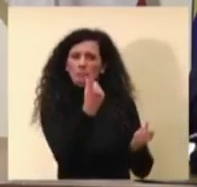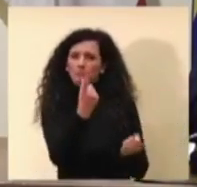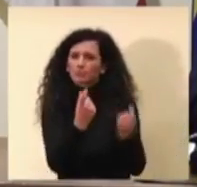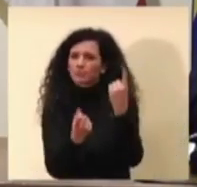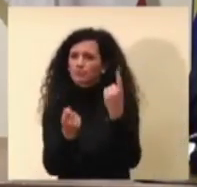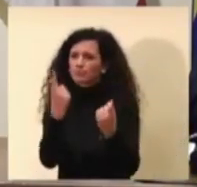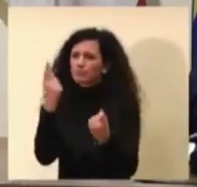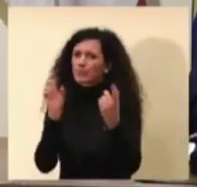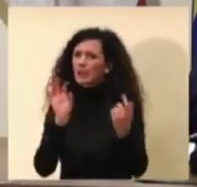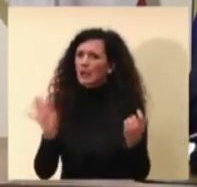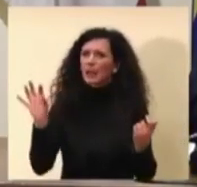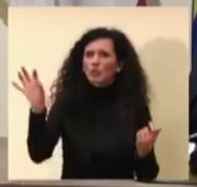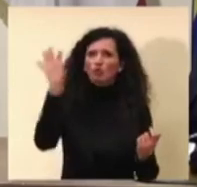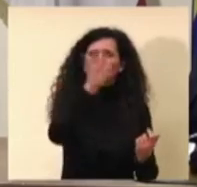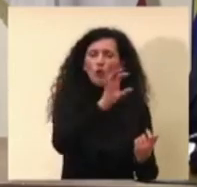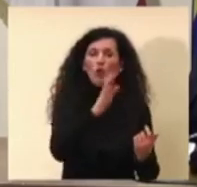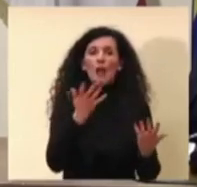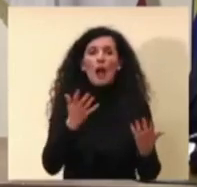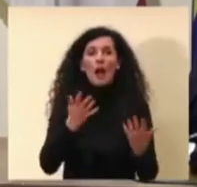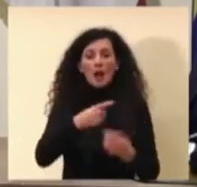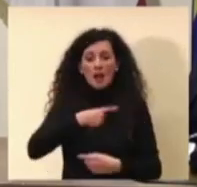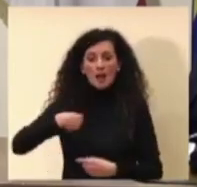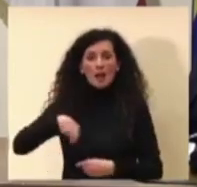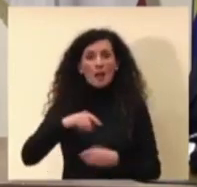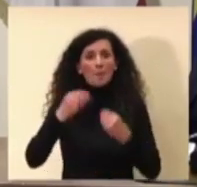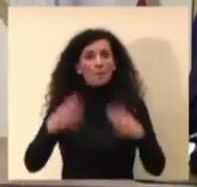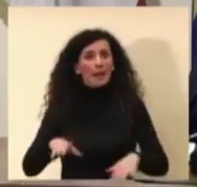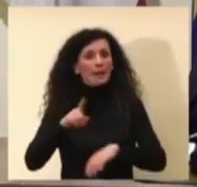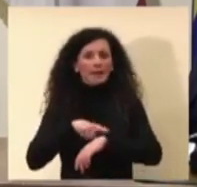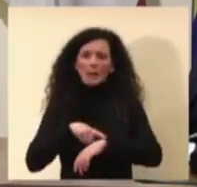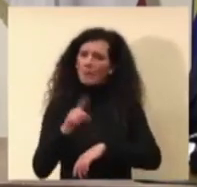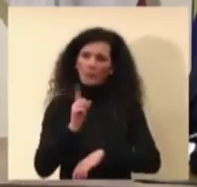non perdiamo assolutamente tempo